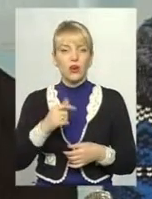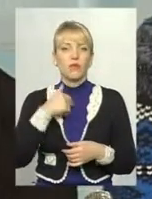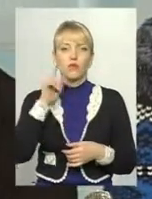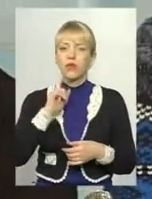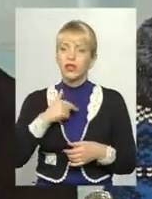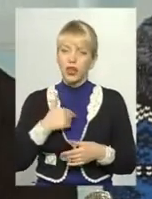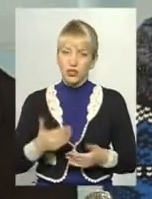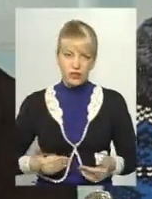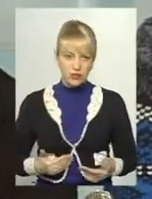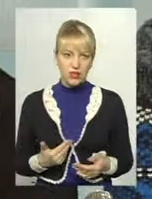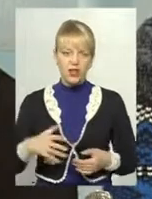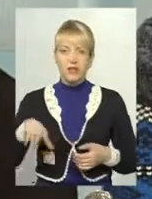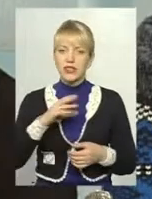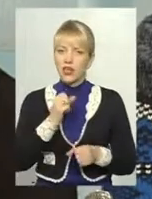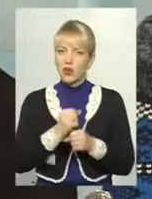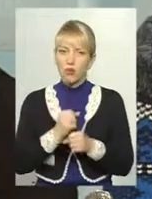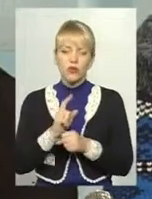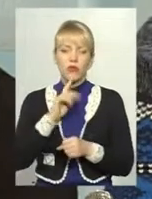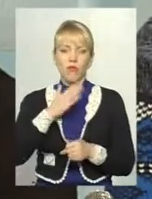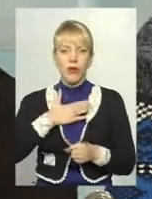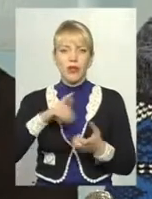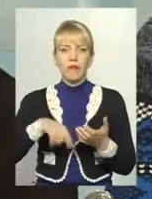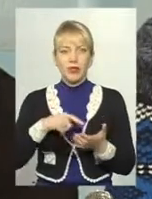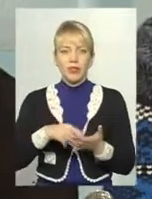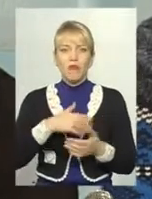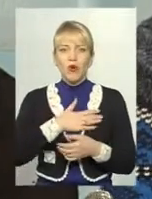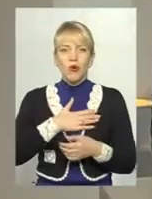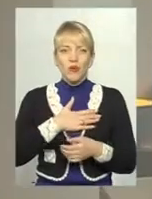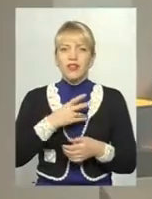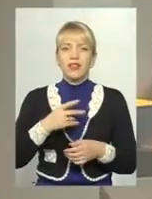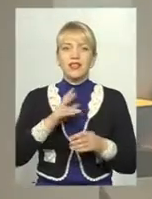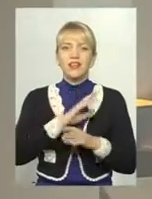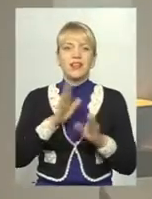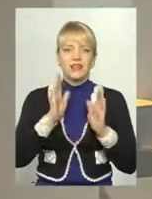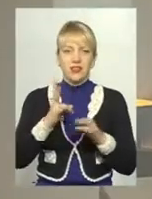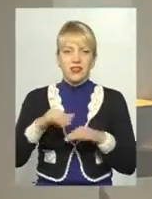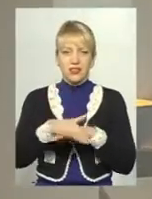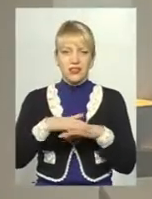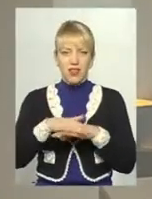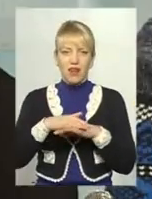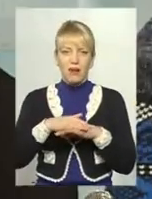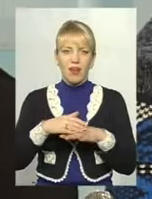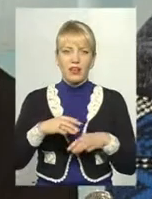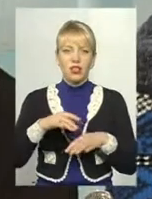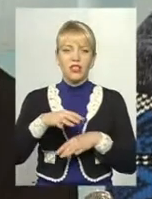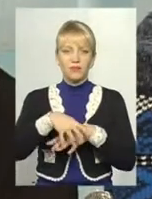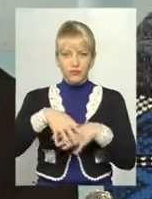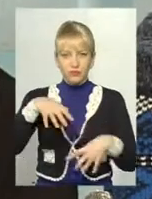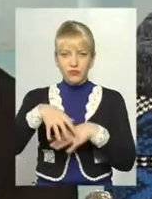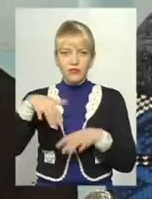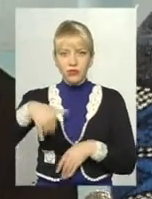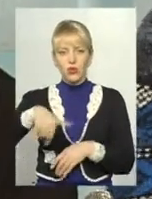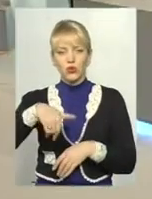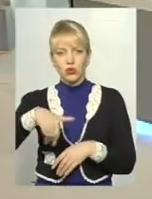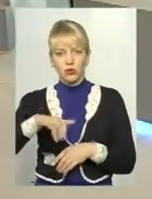роблю і зроблю, щоб моє місто полюбили не тільки зарябенькі сумочки в клеточку, як смотритель казав. Тому, повірте, це я так вам коротко